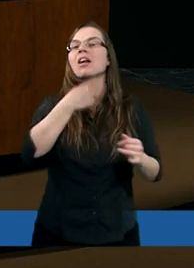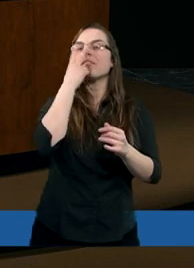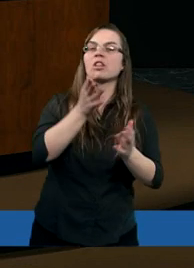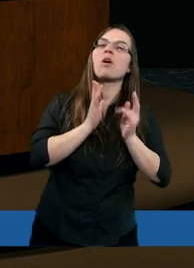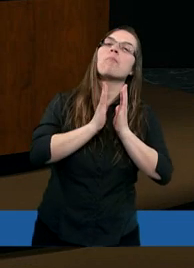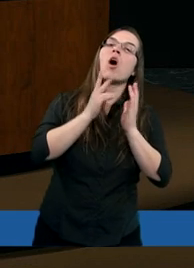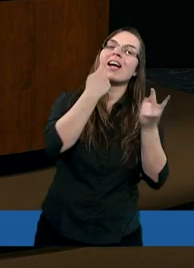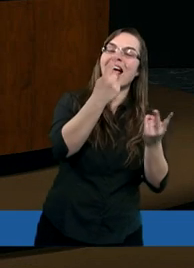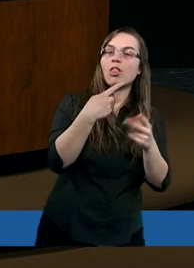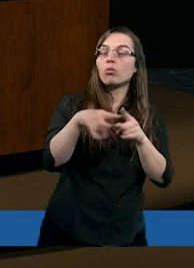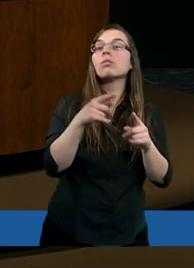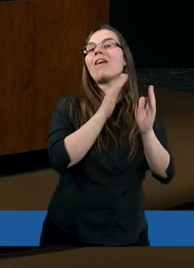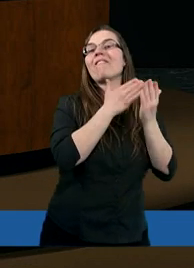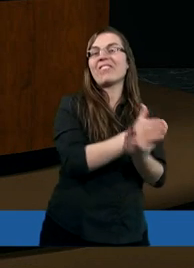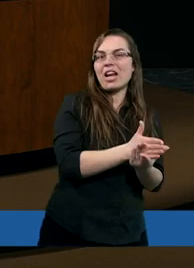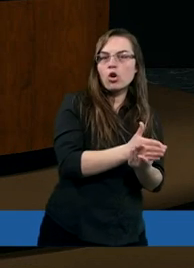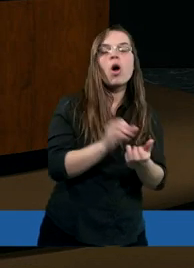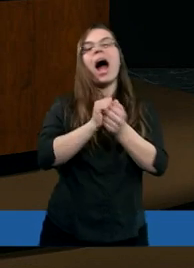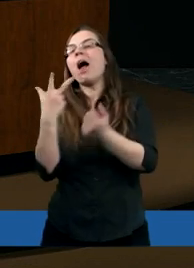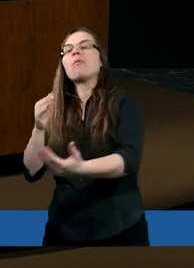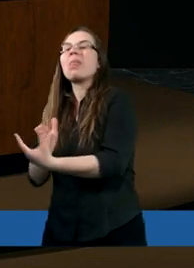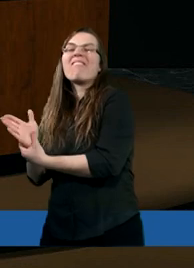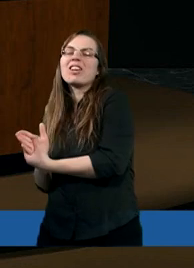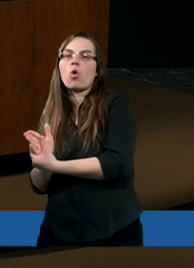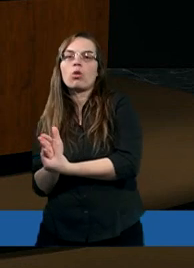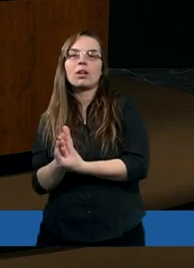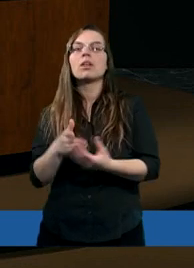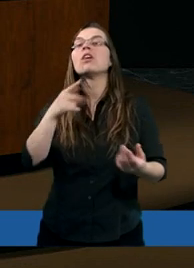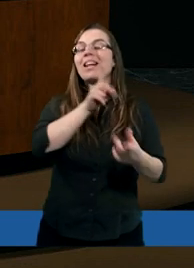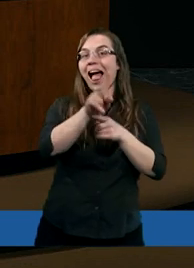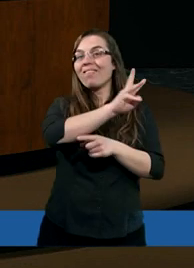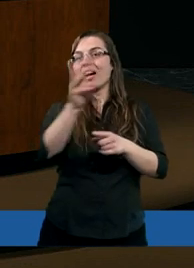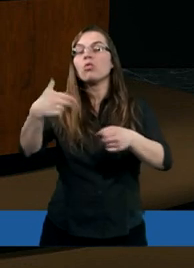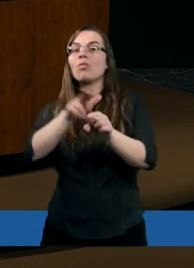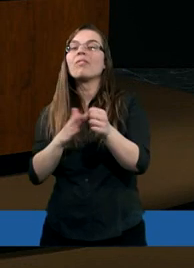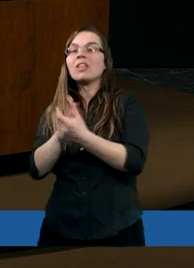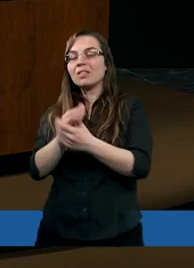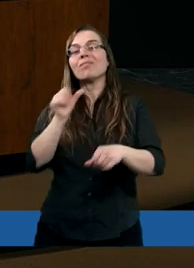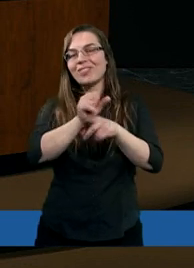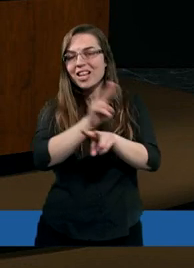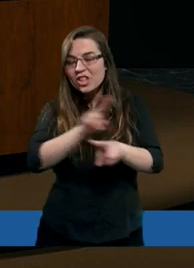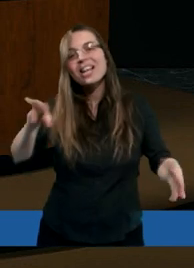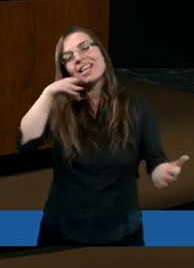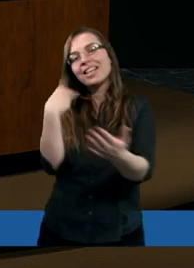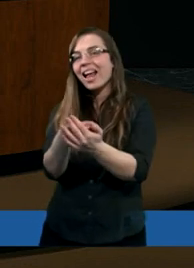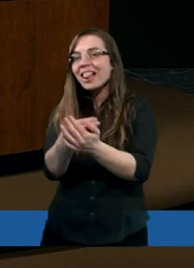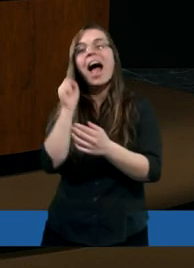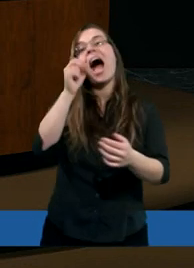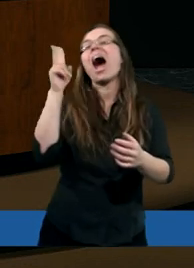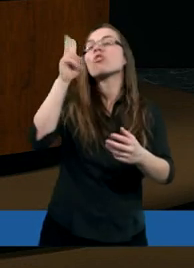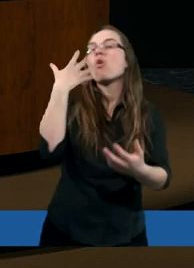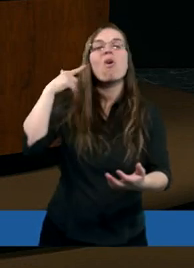wierzący i niewierzący, bo w wersycie siódmym jest, dla wasz, którzy wierzycie, jest on rzeczą cenną, a dla